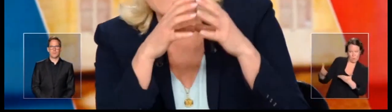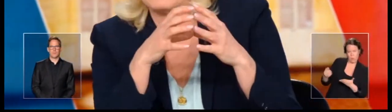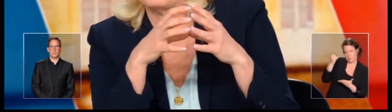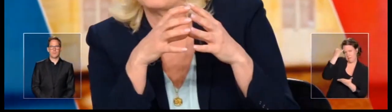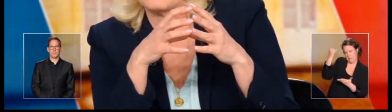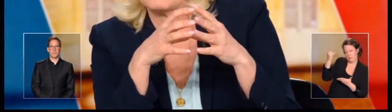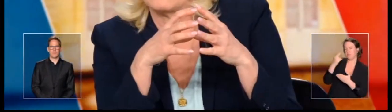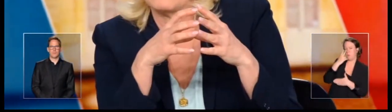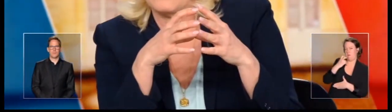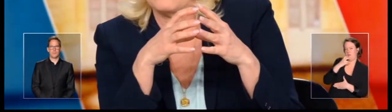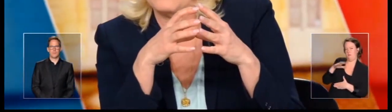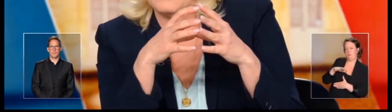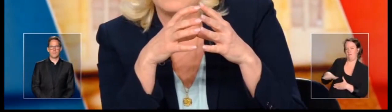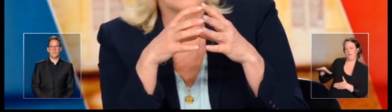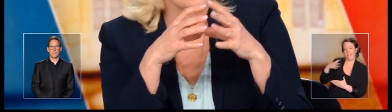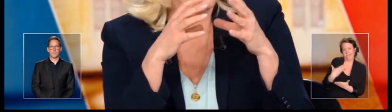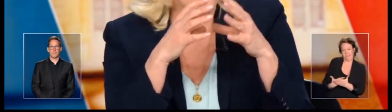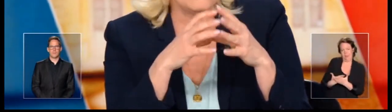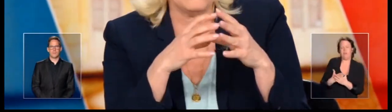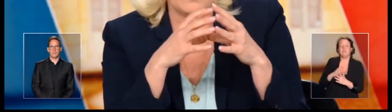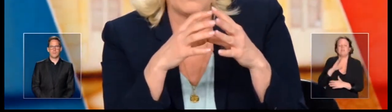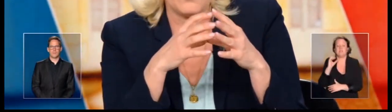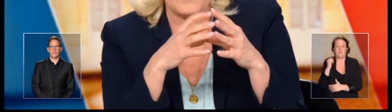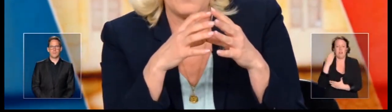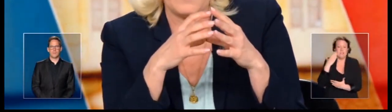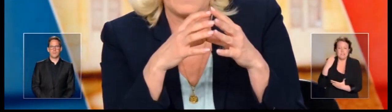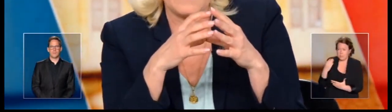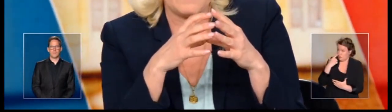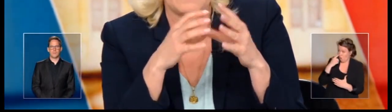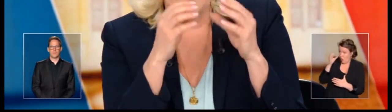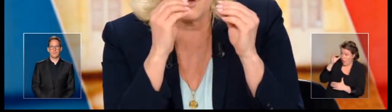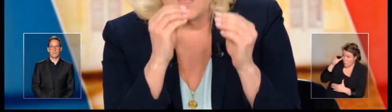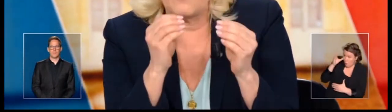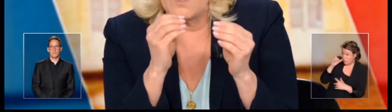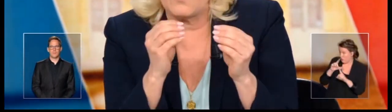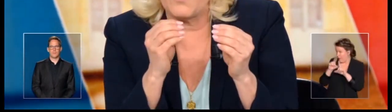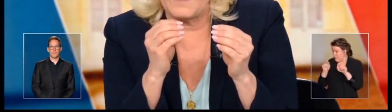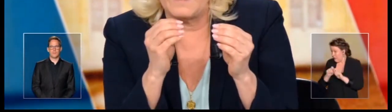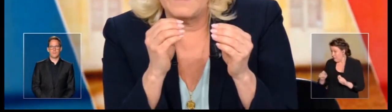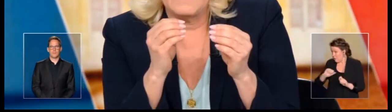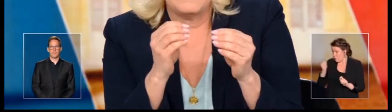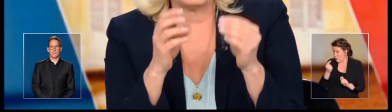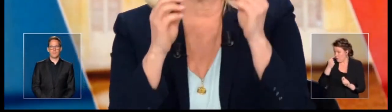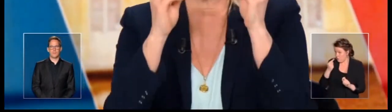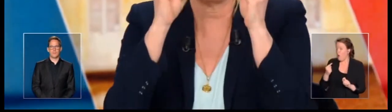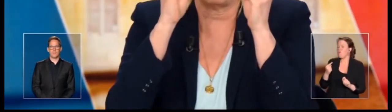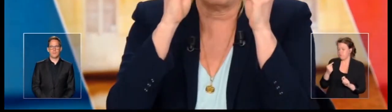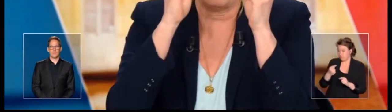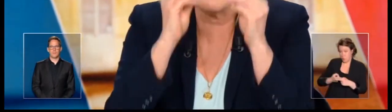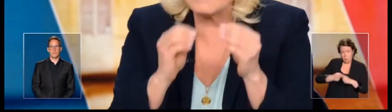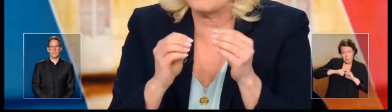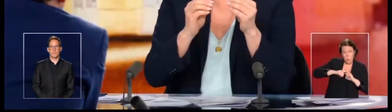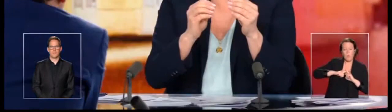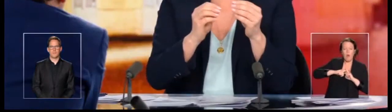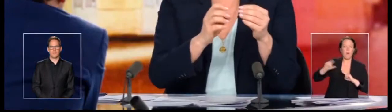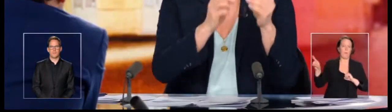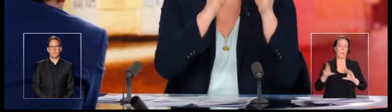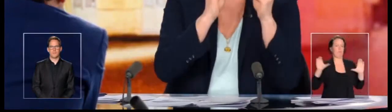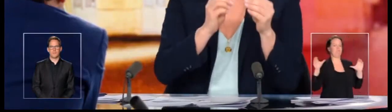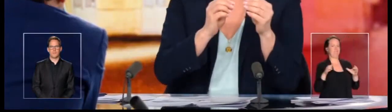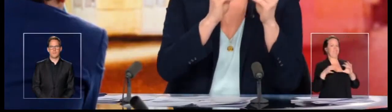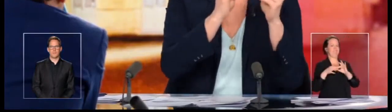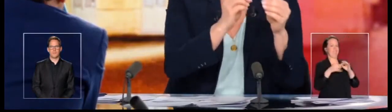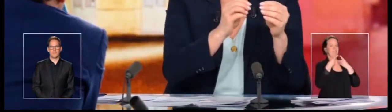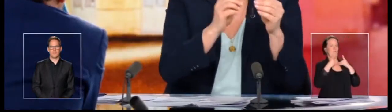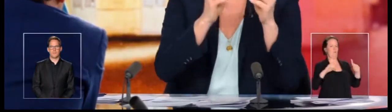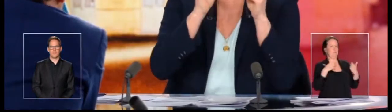C'est comme ça que l'Union nationale va revenir, quand tout le monde aura le sentiment d'être respecté, quand chaque voix comptera et quand à l'Assemblée nationale,